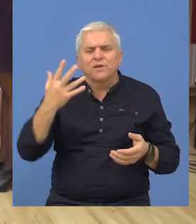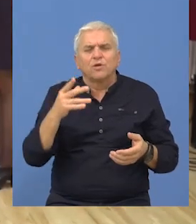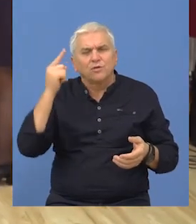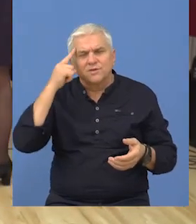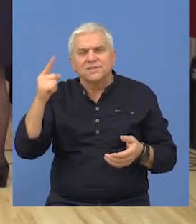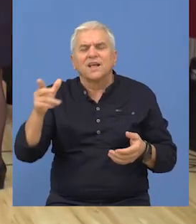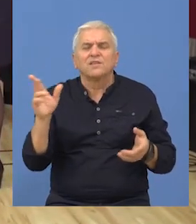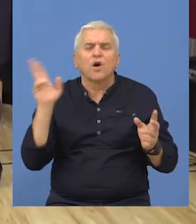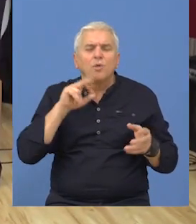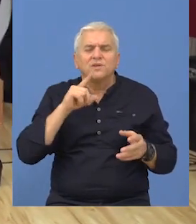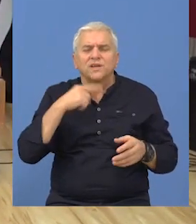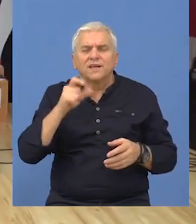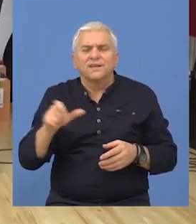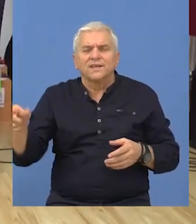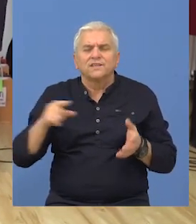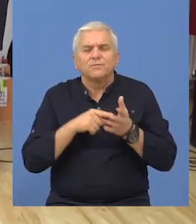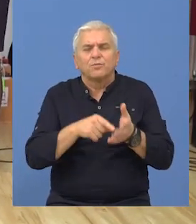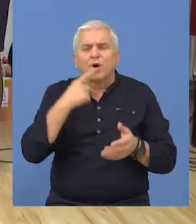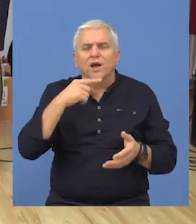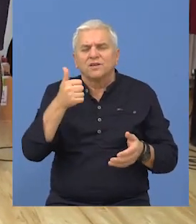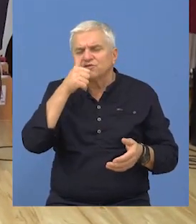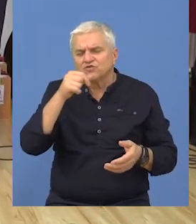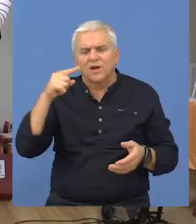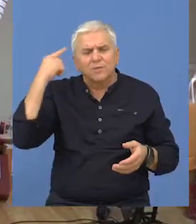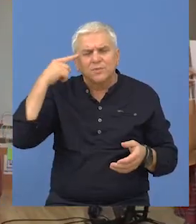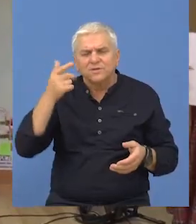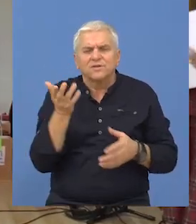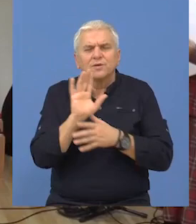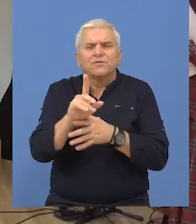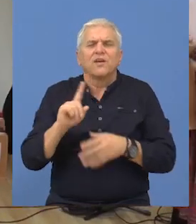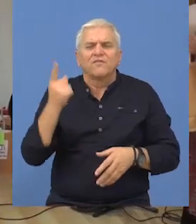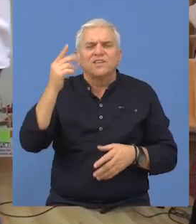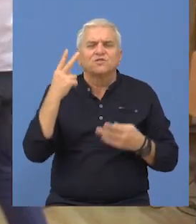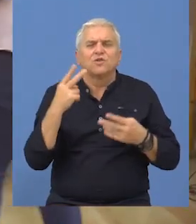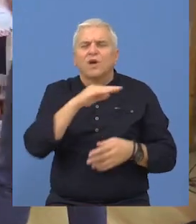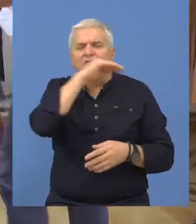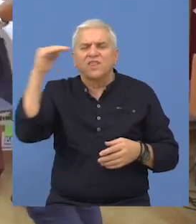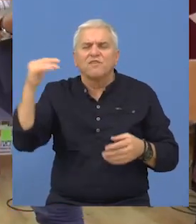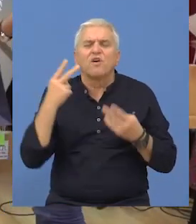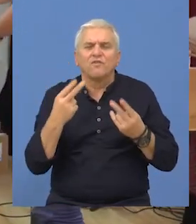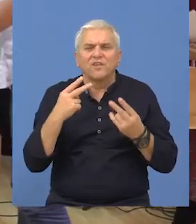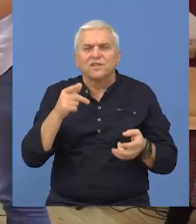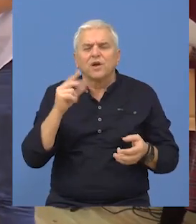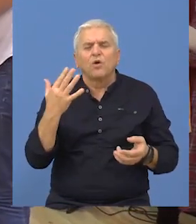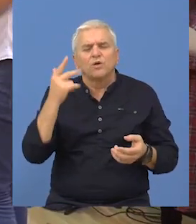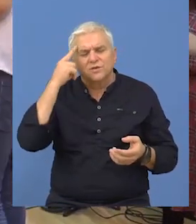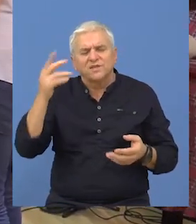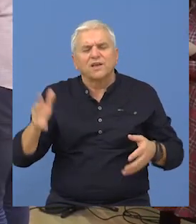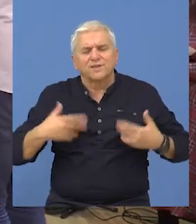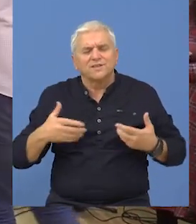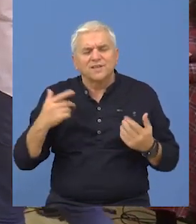jednostavnim rečnikom da se izraze, da izraze svoje misli, da predstave visok nivo vrednosti, koliko znaju da se raduju